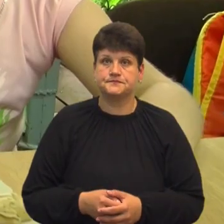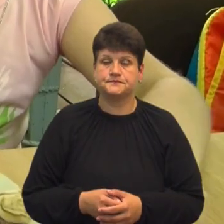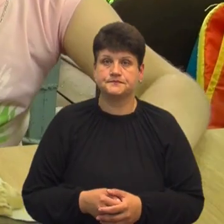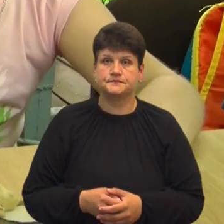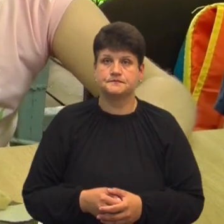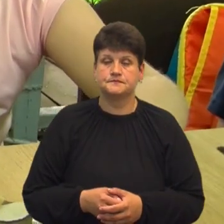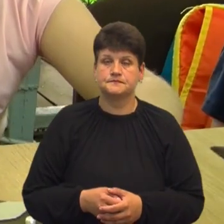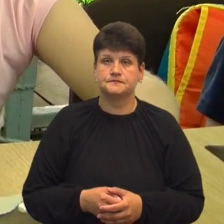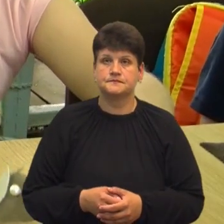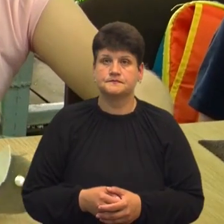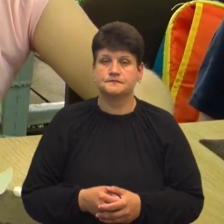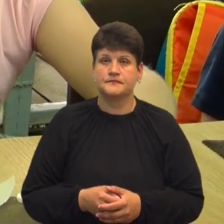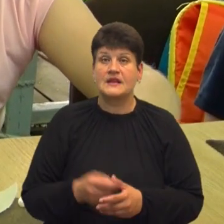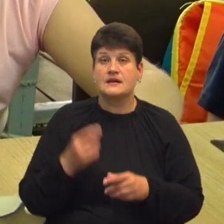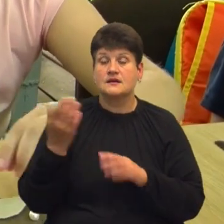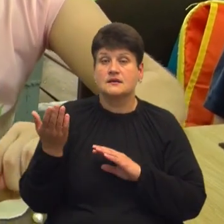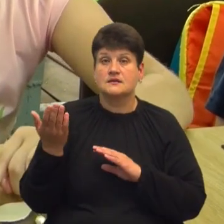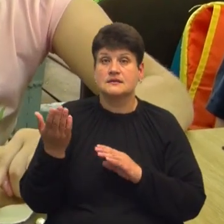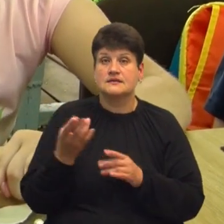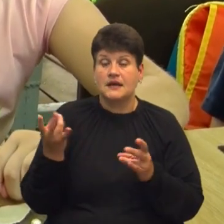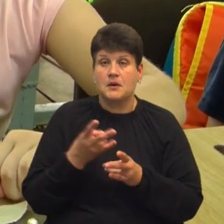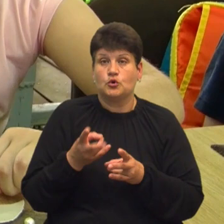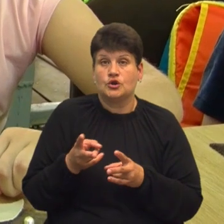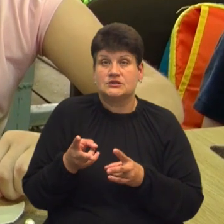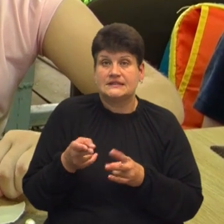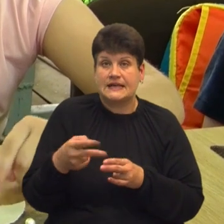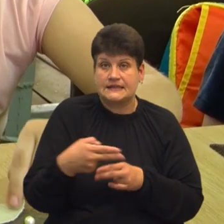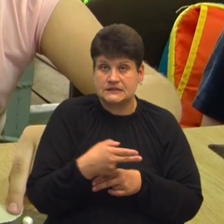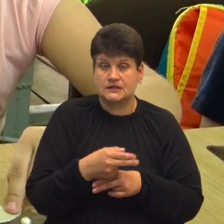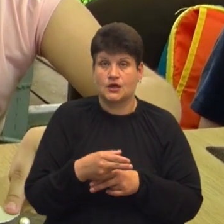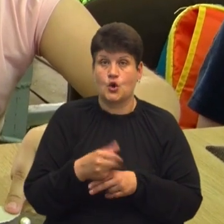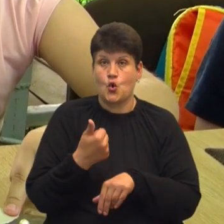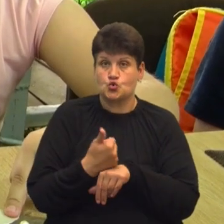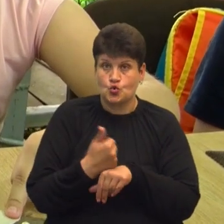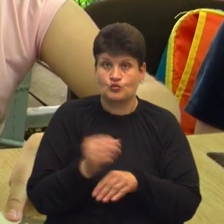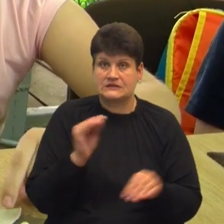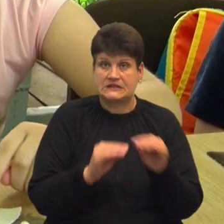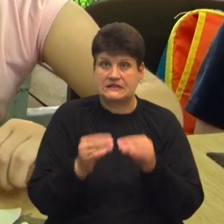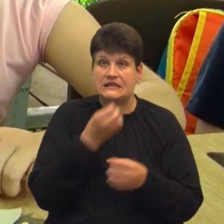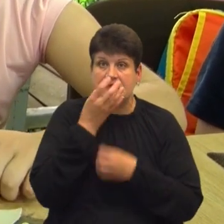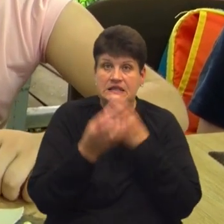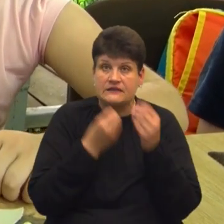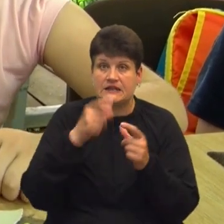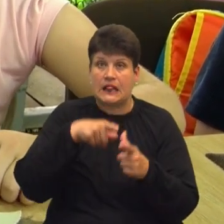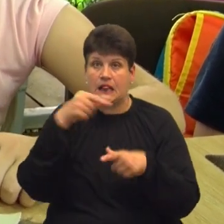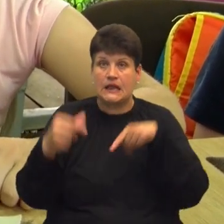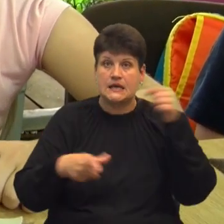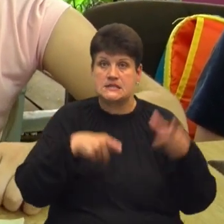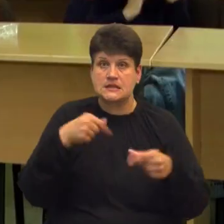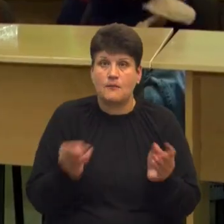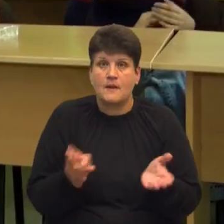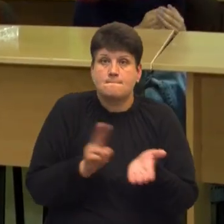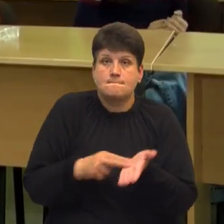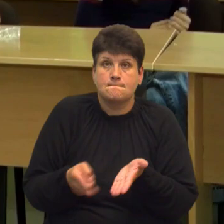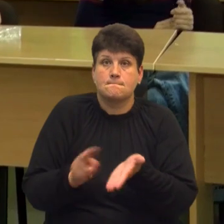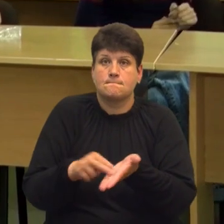Скоріше треба було нарізати основу, потім скласти квітку, вирізати листки і вже потім все приклеювати.